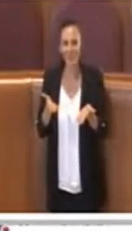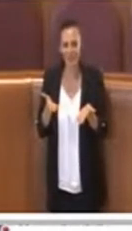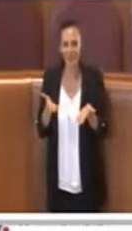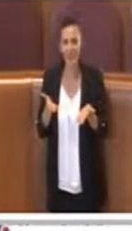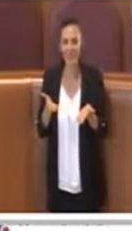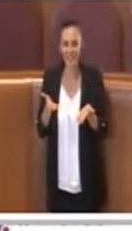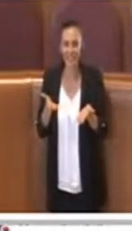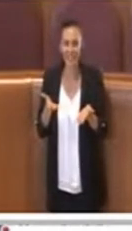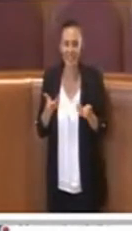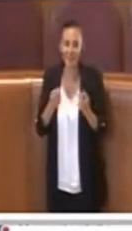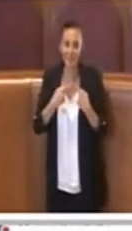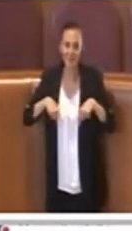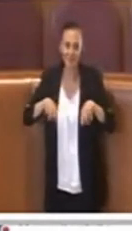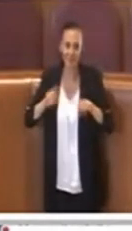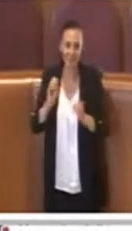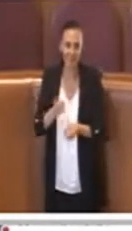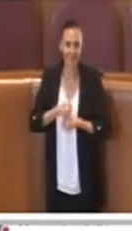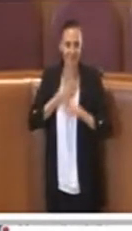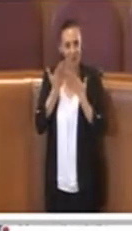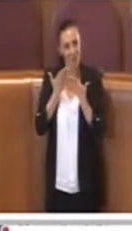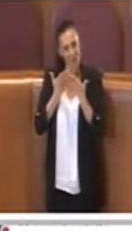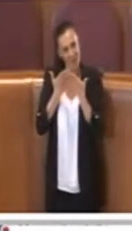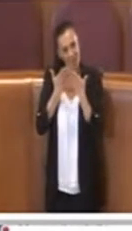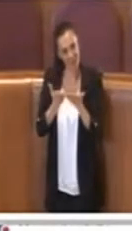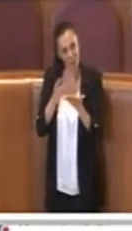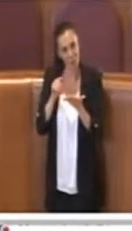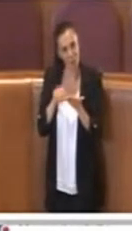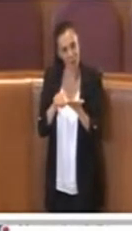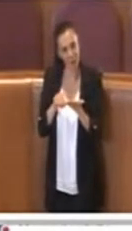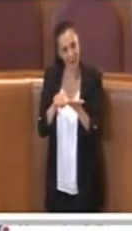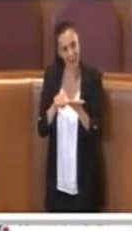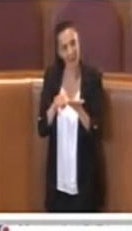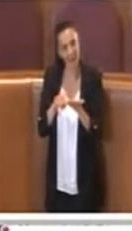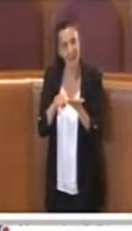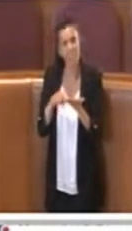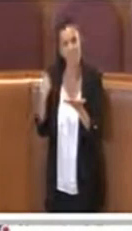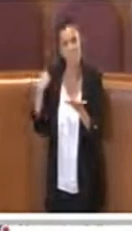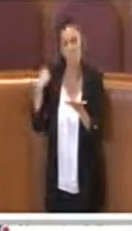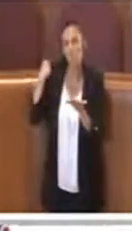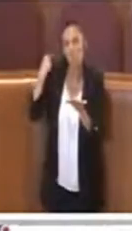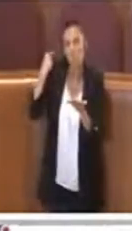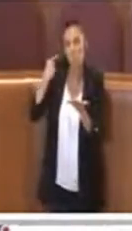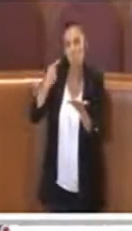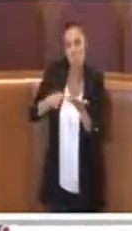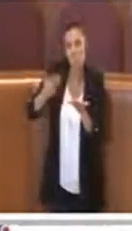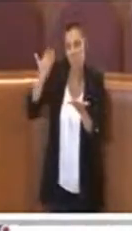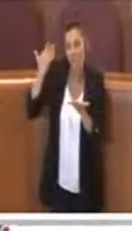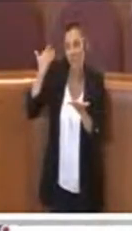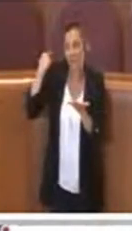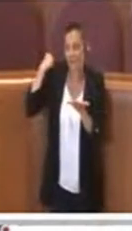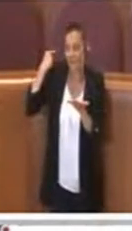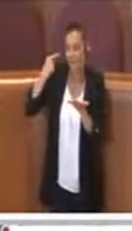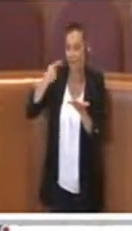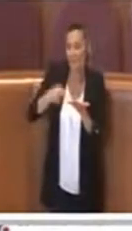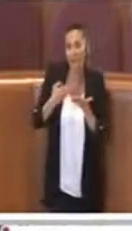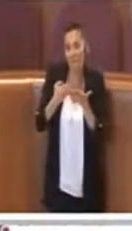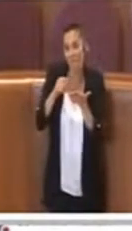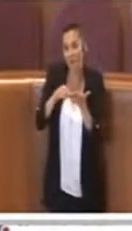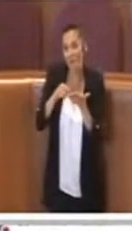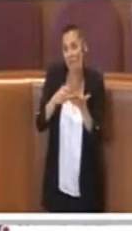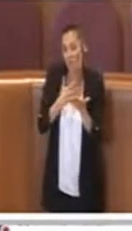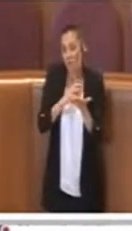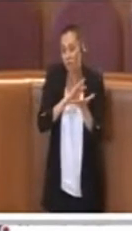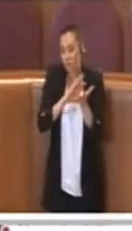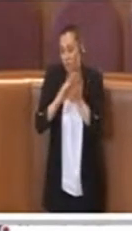favore ma devo dire che questo favore non si era mai concretizzato in passato e invece durante questi